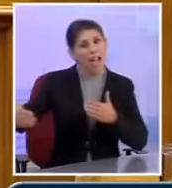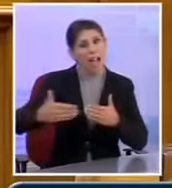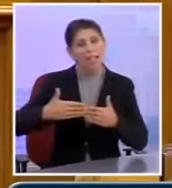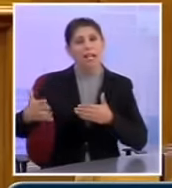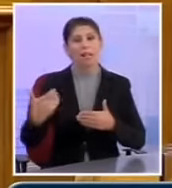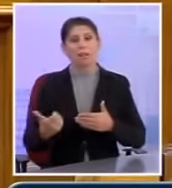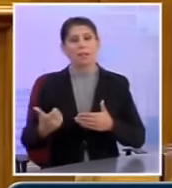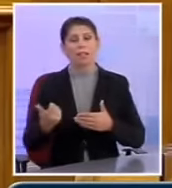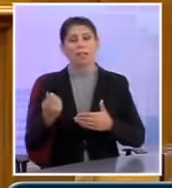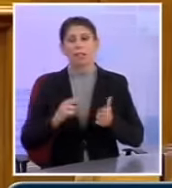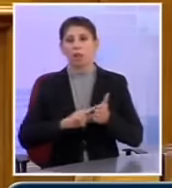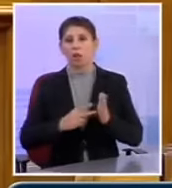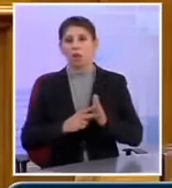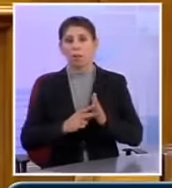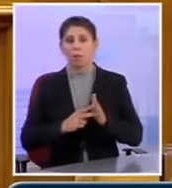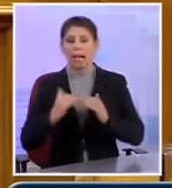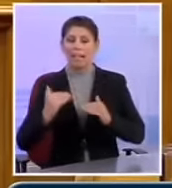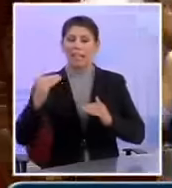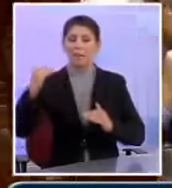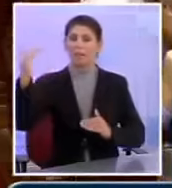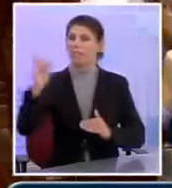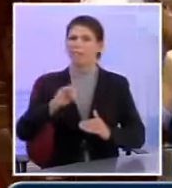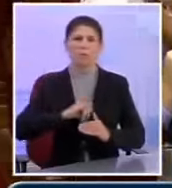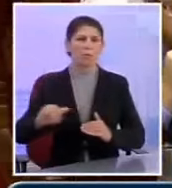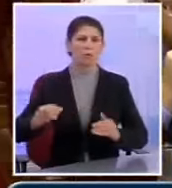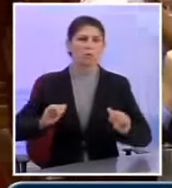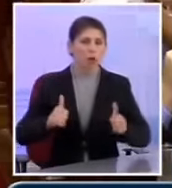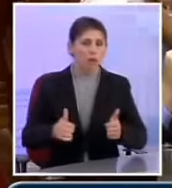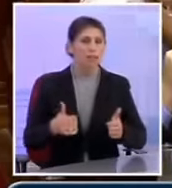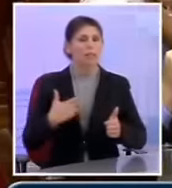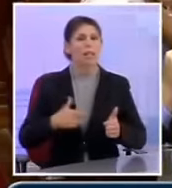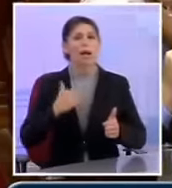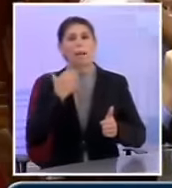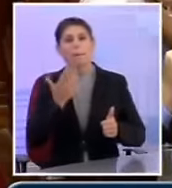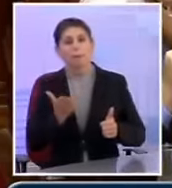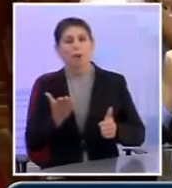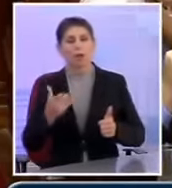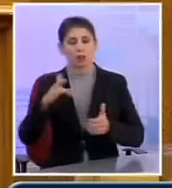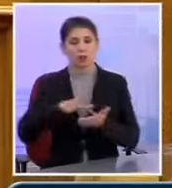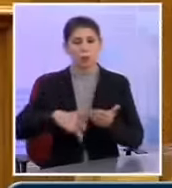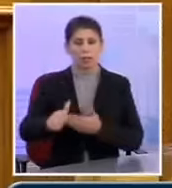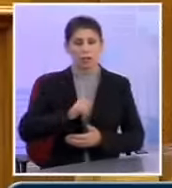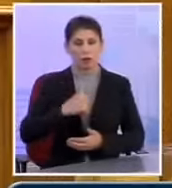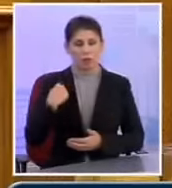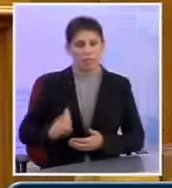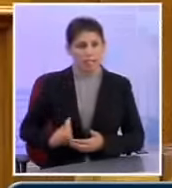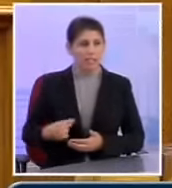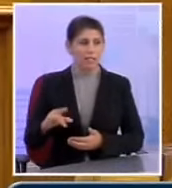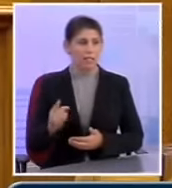οικονομίες κλίμακας. Ποτέ δεν ήταν δηλαδή η πρόθεσή μας να μην μπορεί η τοπική αυτοδιοίκηση ή